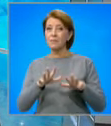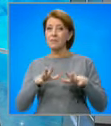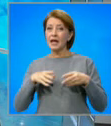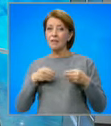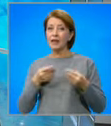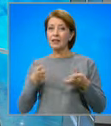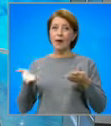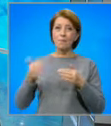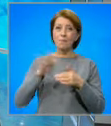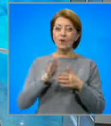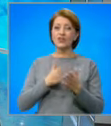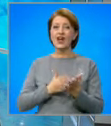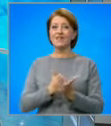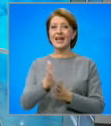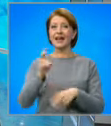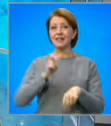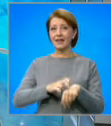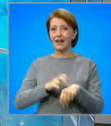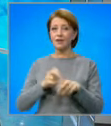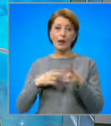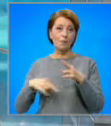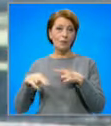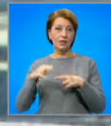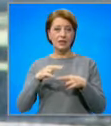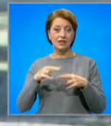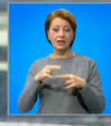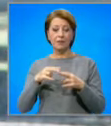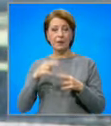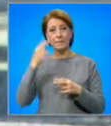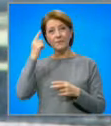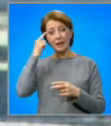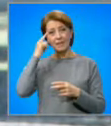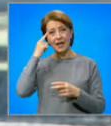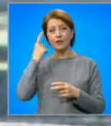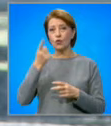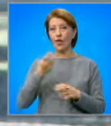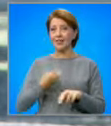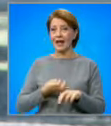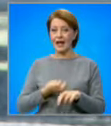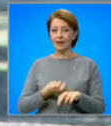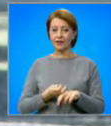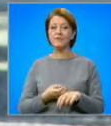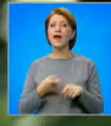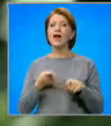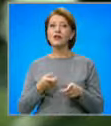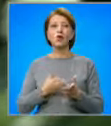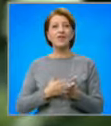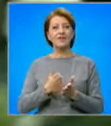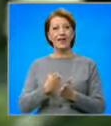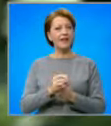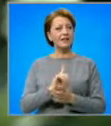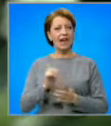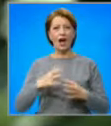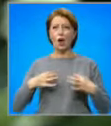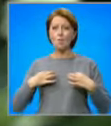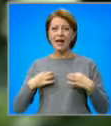делта-варианта на коронавируса? Това потърсихме мнението на педиатри. Делта-вариантът на коронавируса не е по-опасен. Той